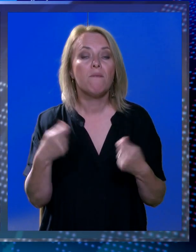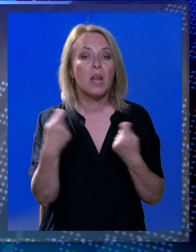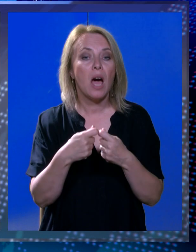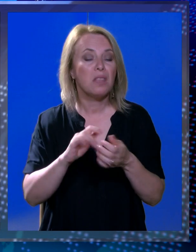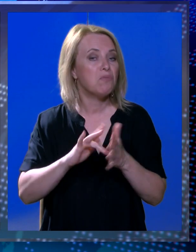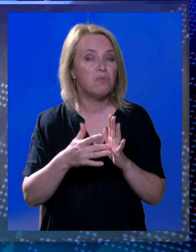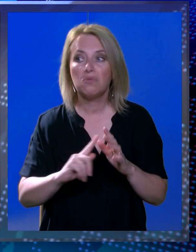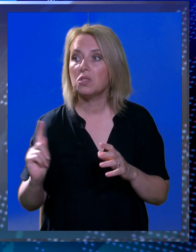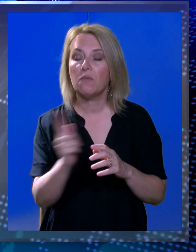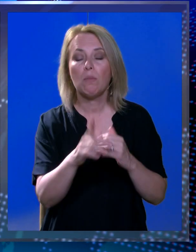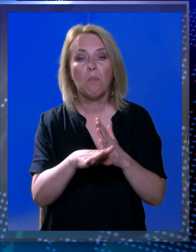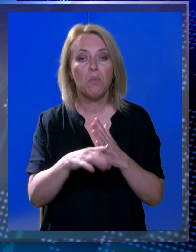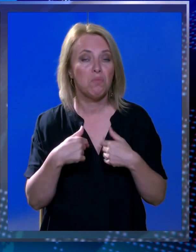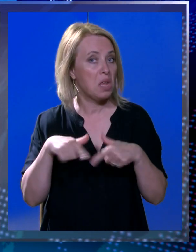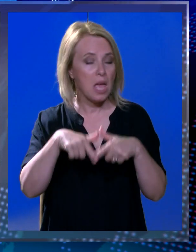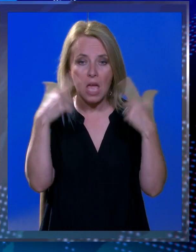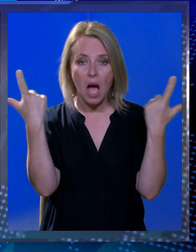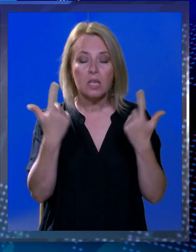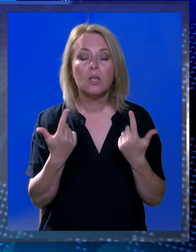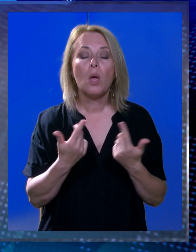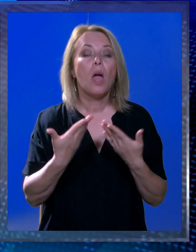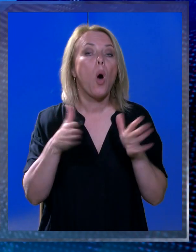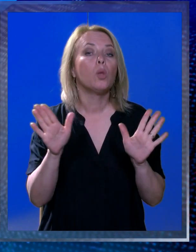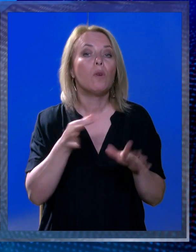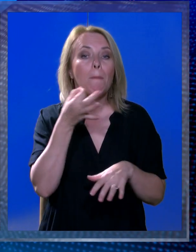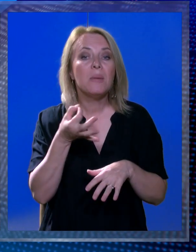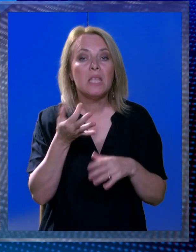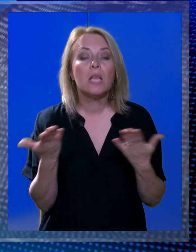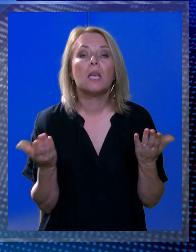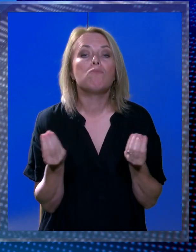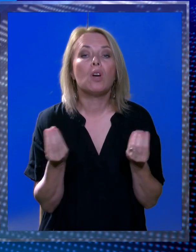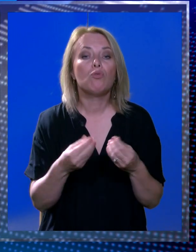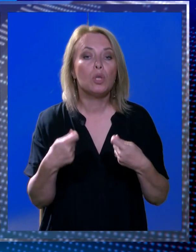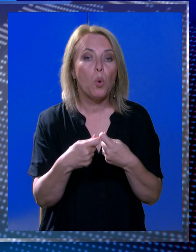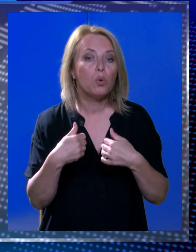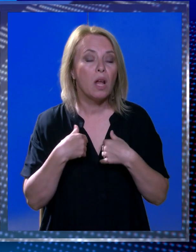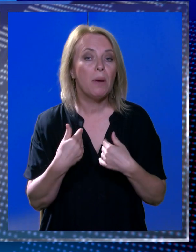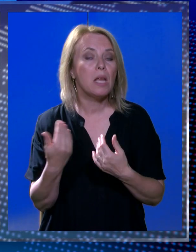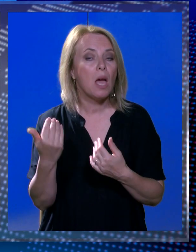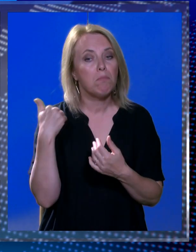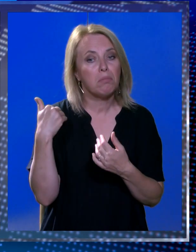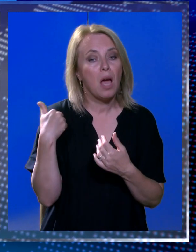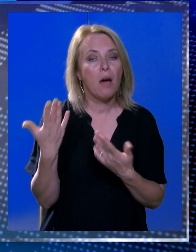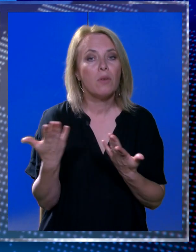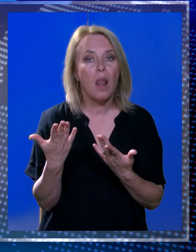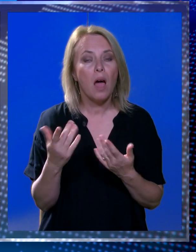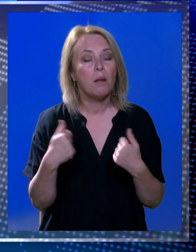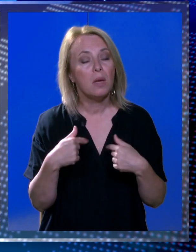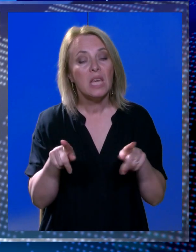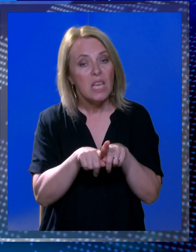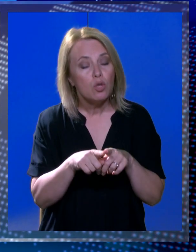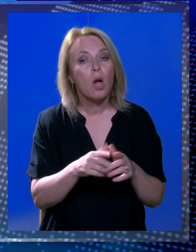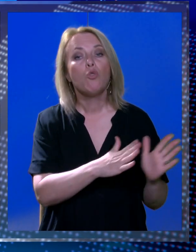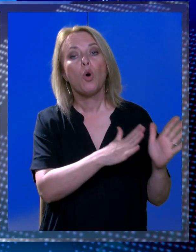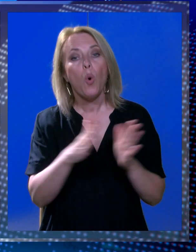proračunski pomažemo svima. Stoga mi je potpuno nejasno i ostaje otvoreno pitanje zbog čega nam se udruga nije obratila, jer bi, kao što uredno